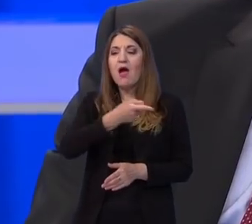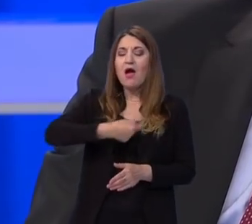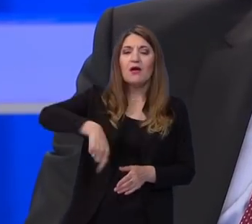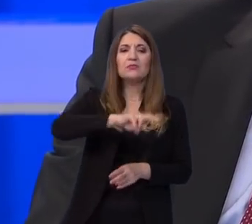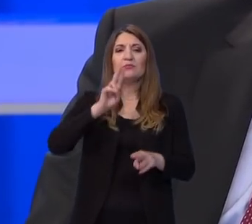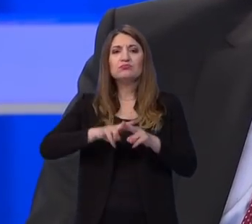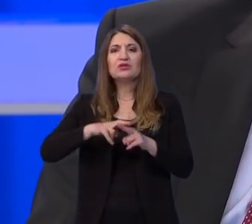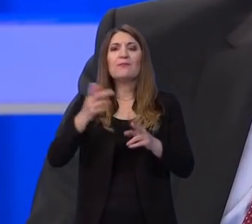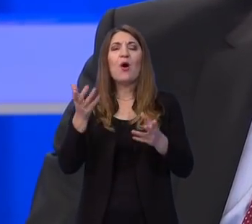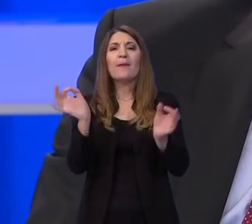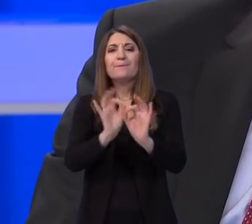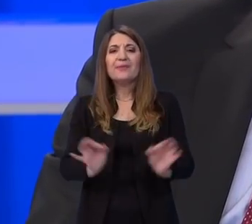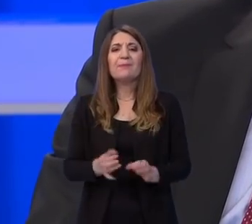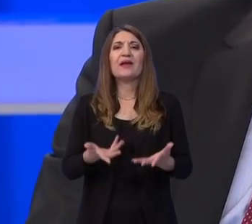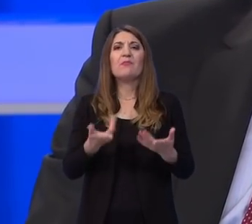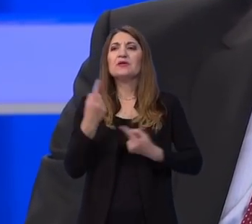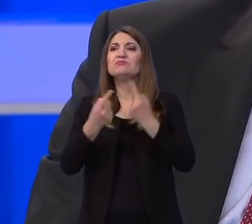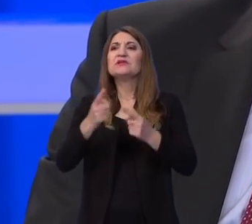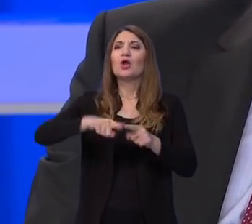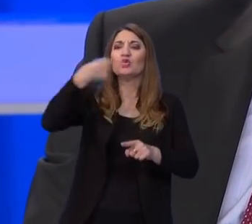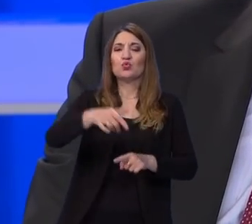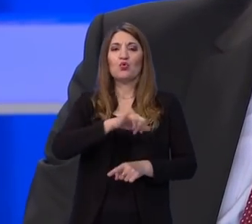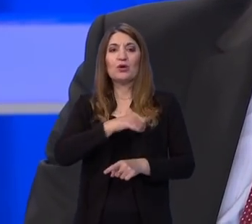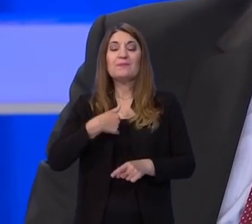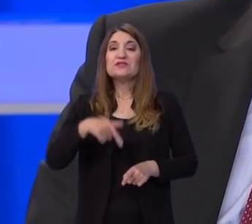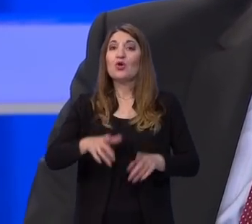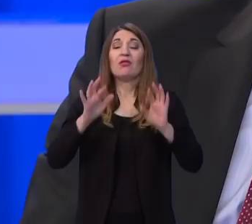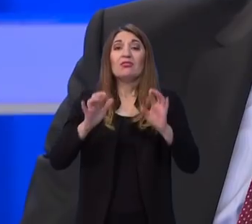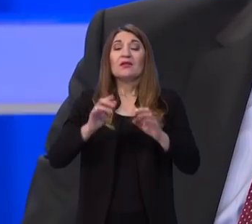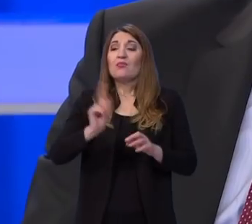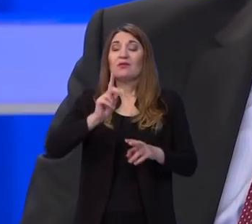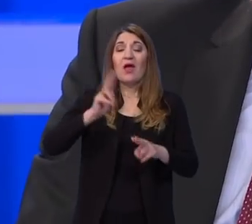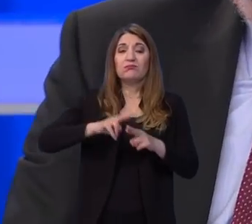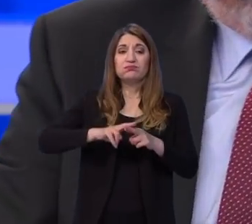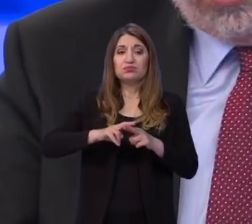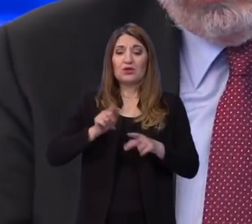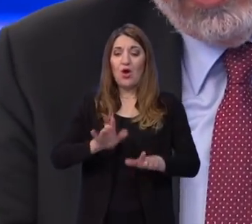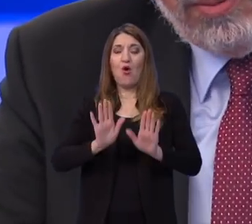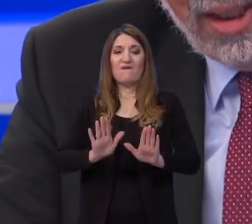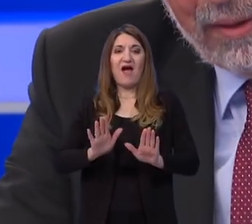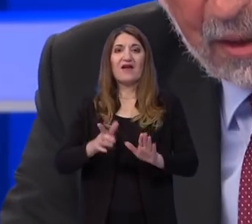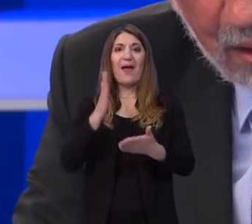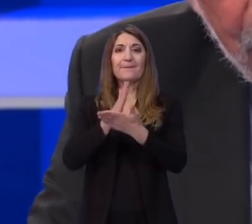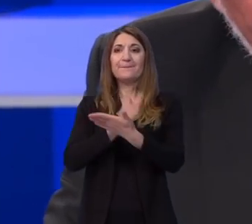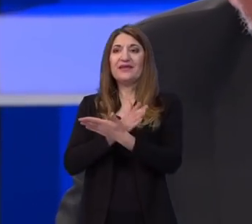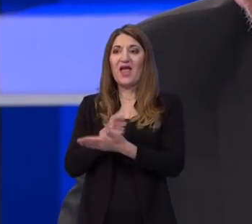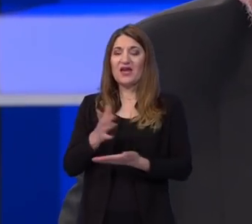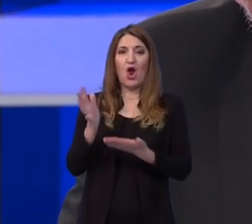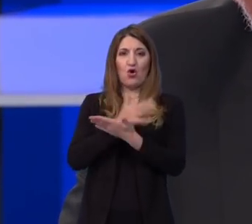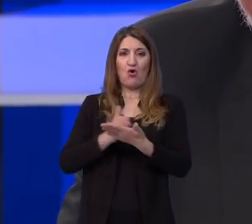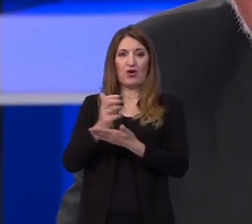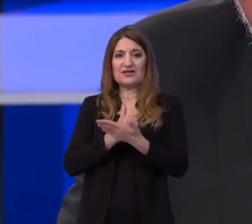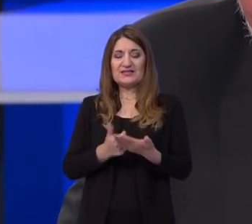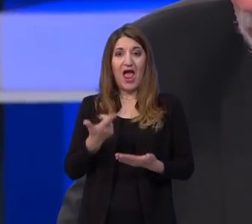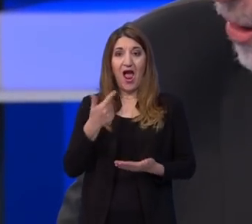scenarije za sljedeću godinu. Nadam se da ih nećemo morati do ovakve mjere upotrebljavati, ali da to ne